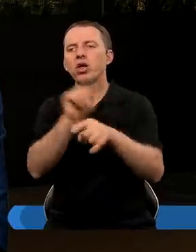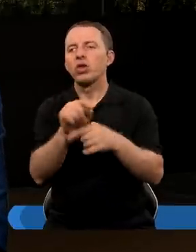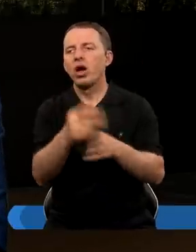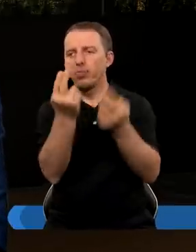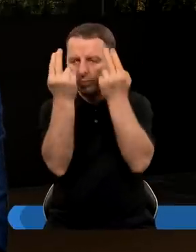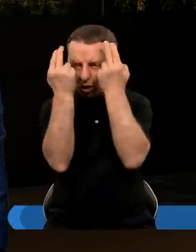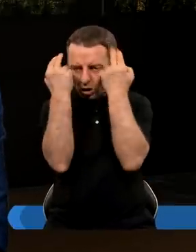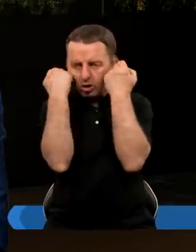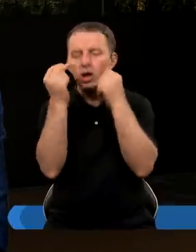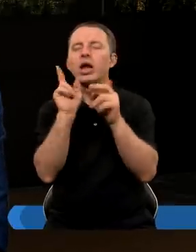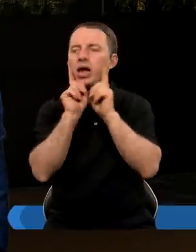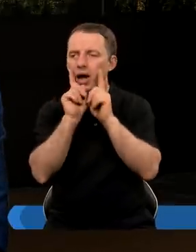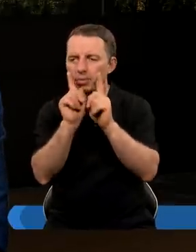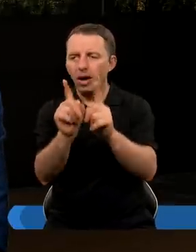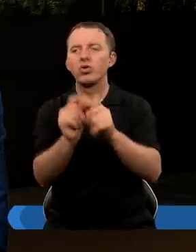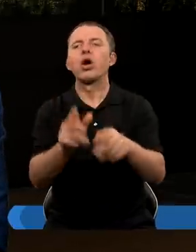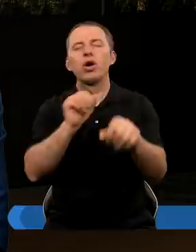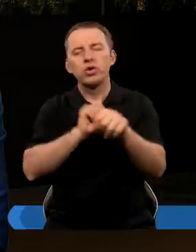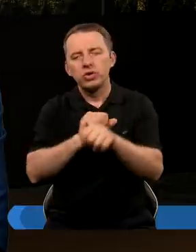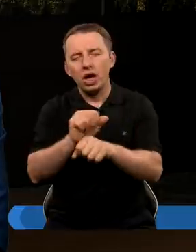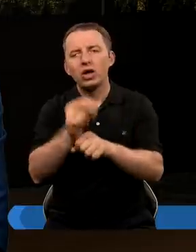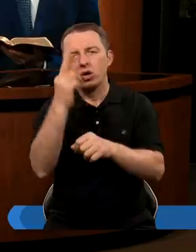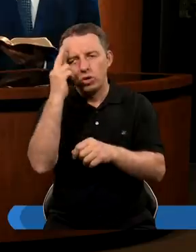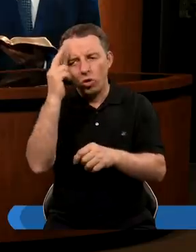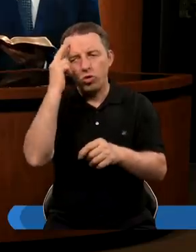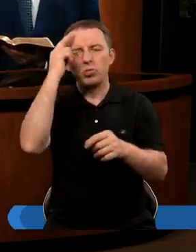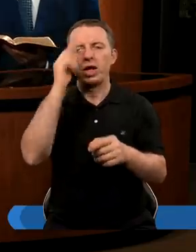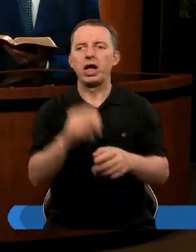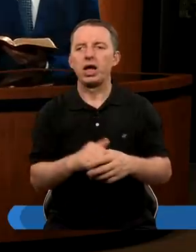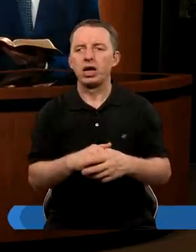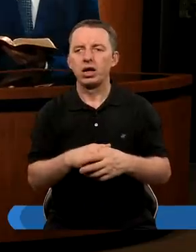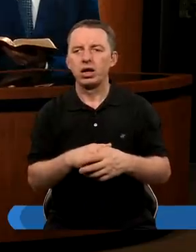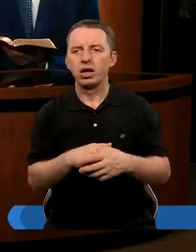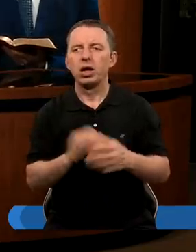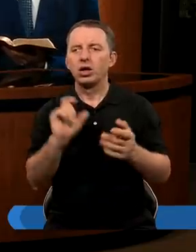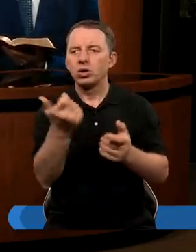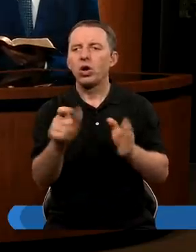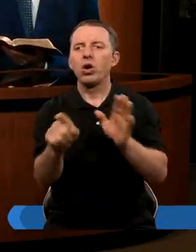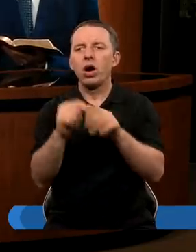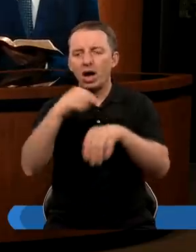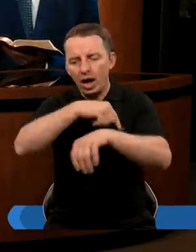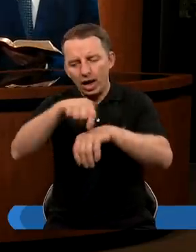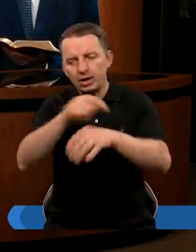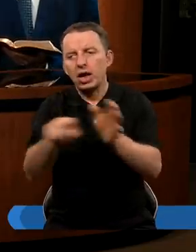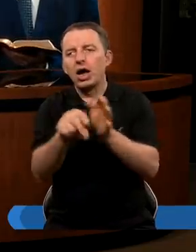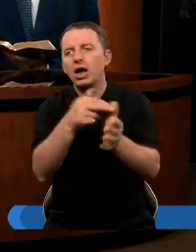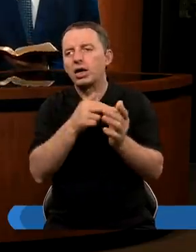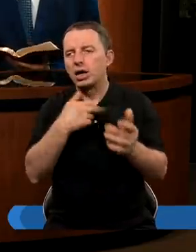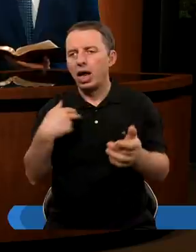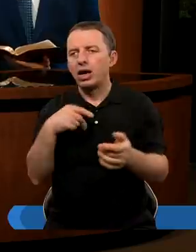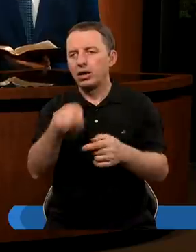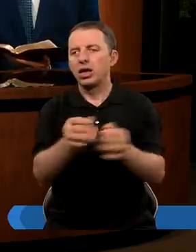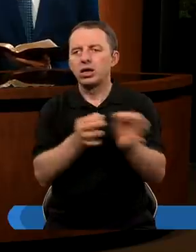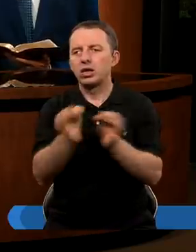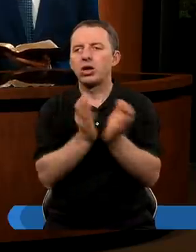to właśnie tę pokorę, która naprawdę jest zrozumiana właśnie z tego rozdziału. A lekcja dla nas z tej historii, z przykłodu